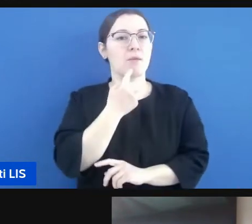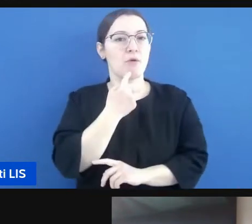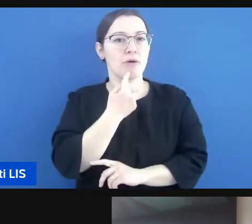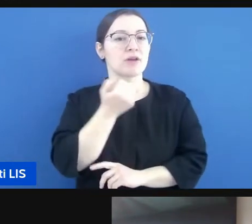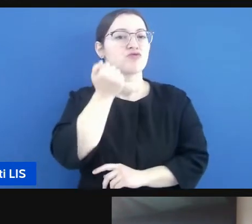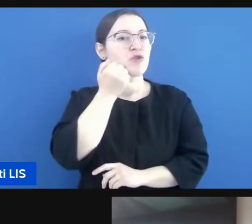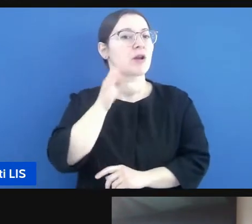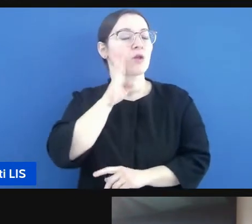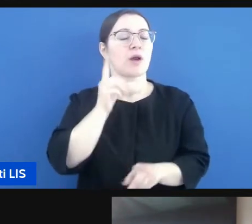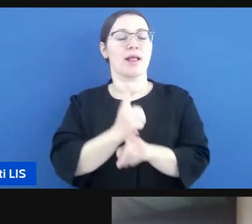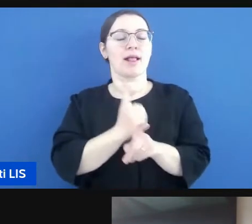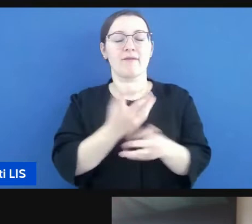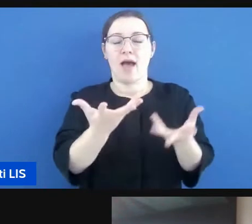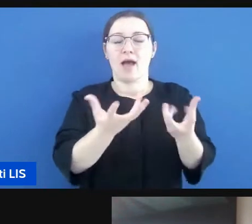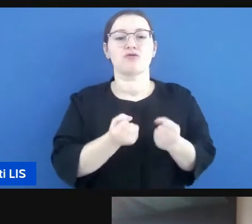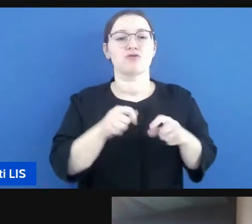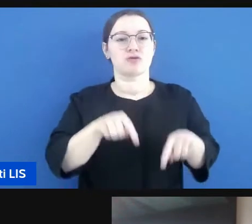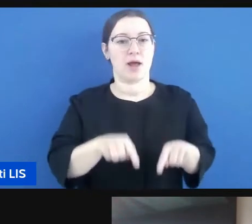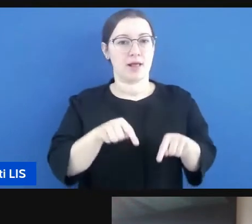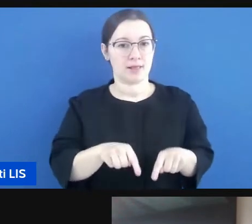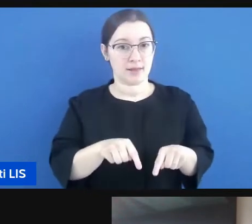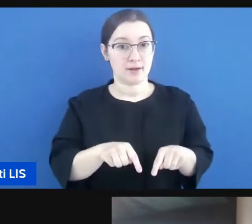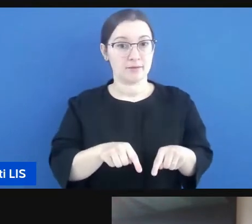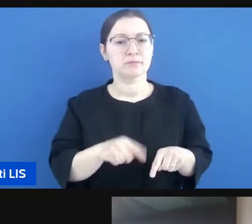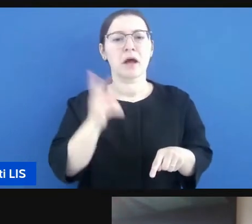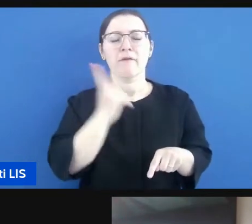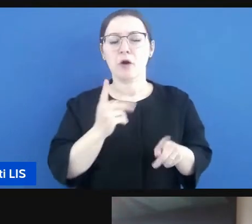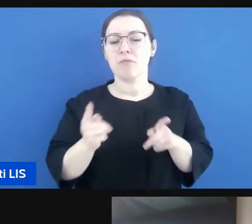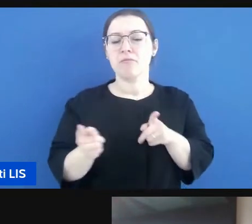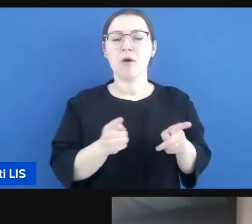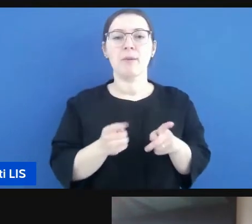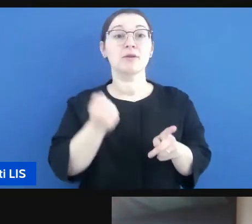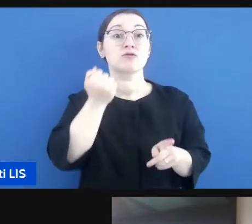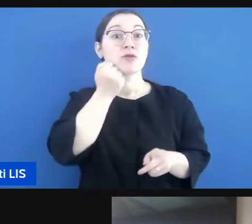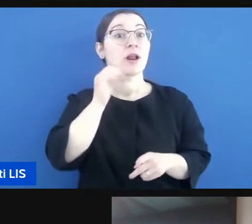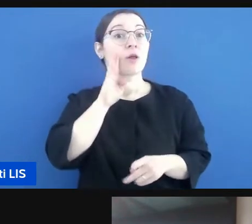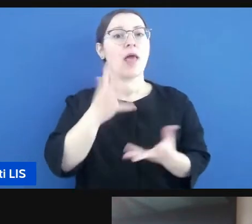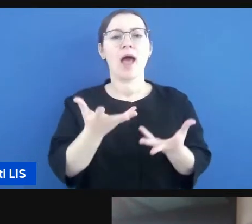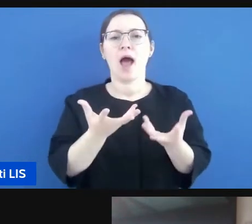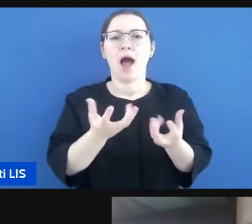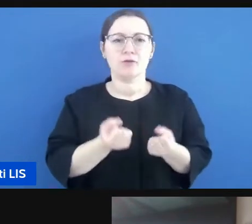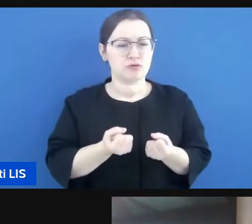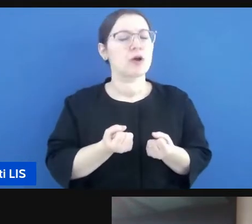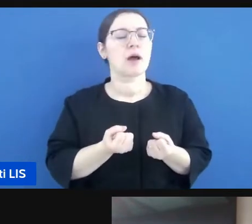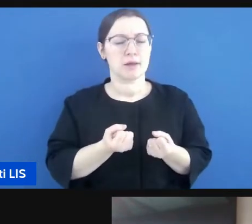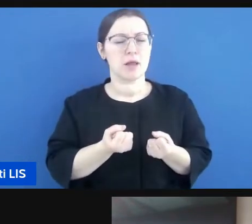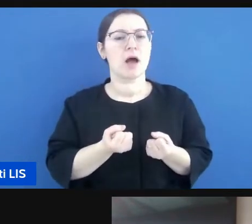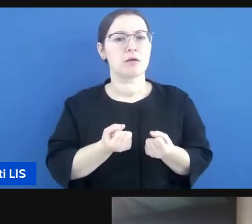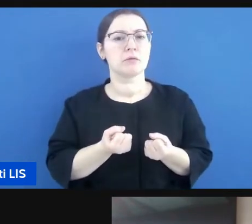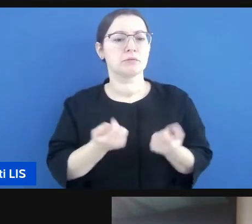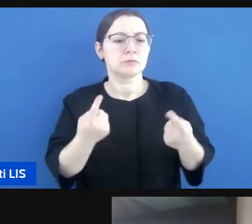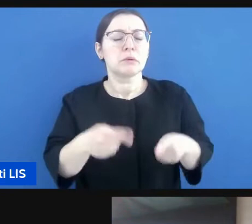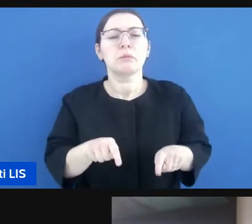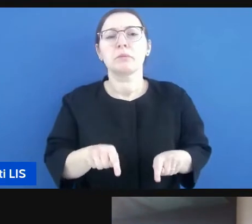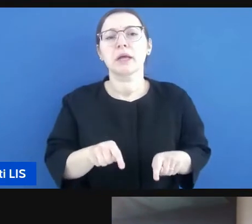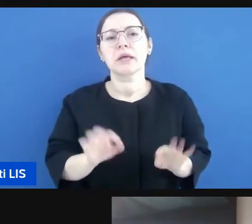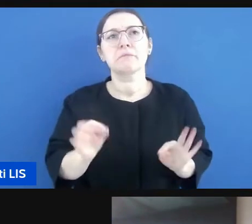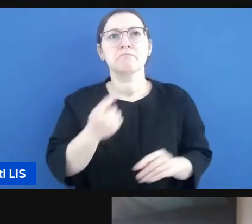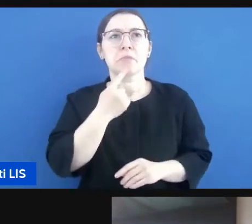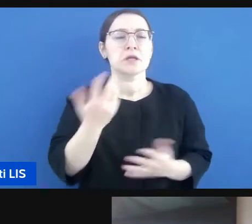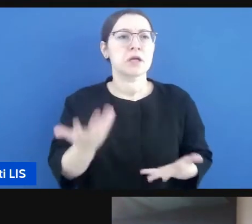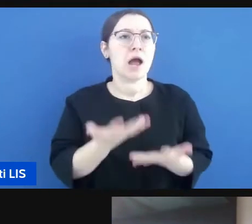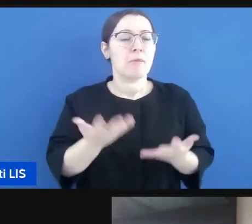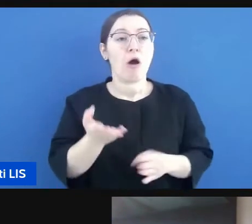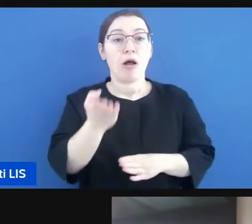una volta che il genitore accetta diciamo così quella che è una